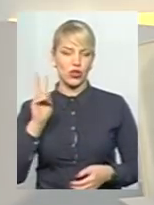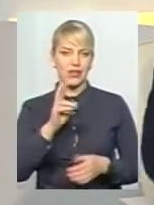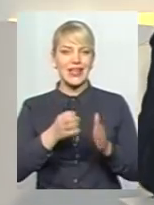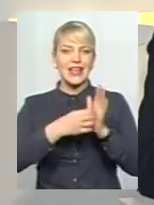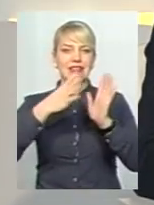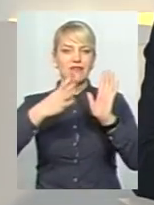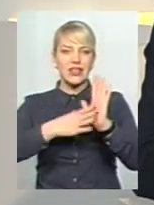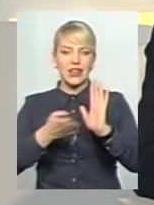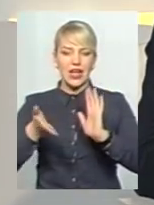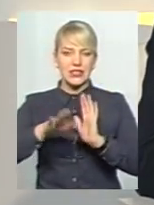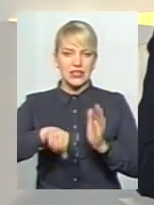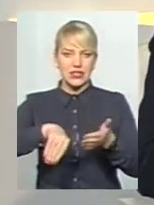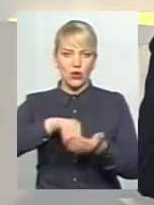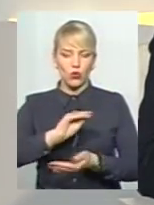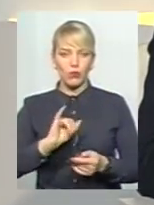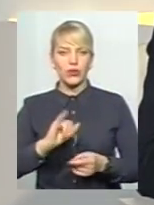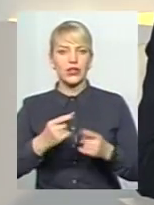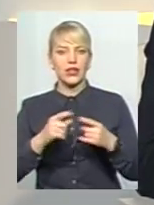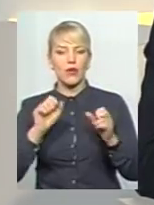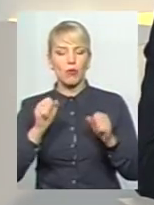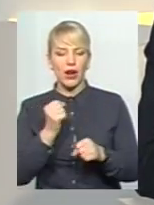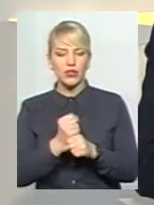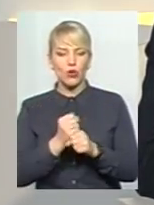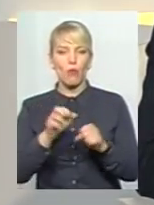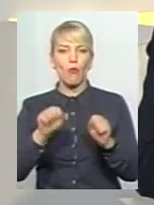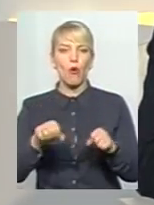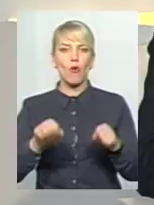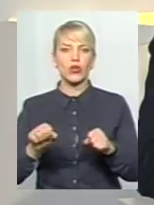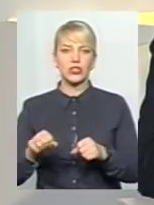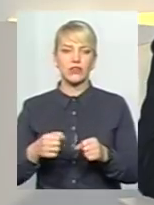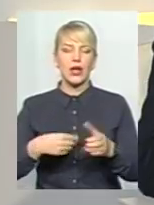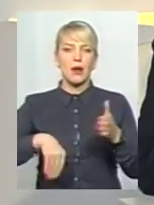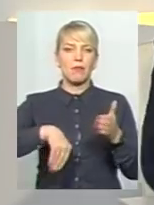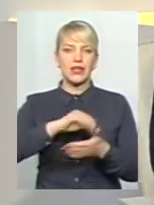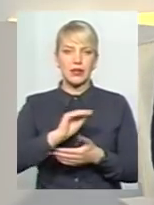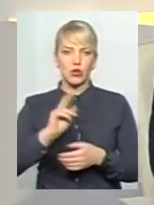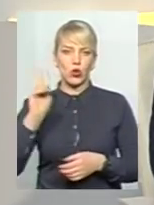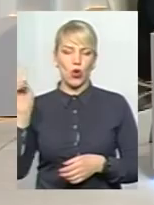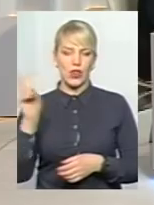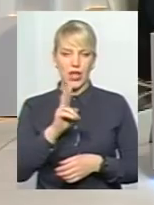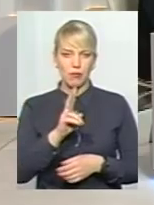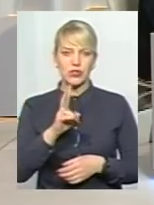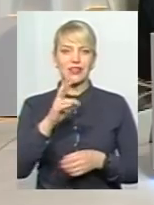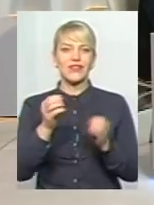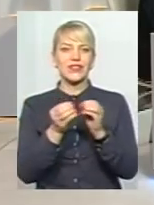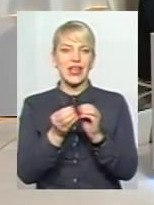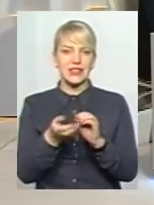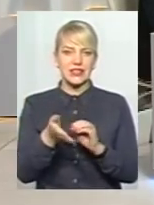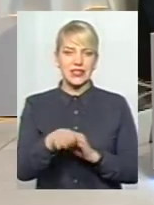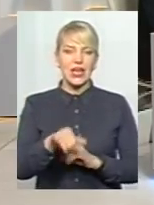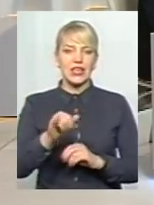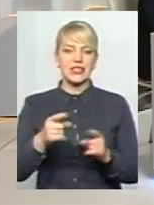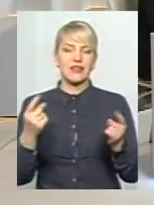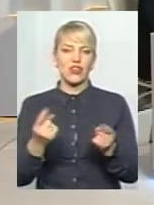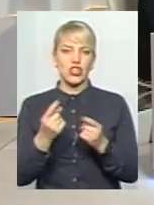тролейбусів. Зараз працюємо по можливому лізингу для придбання тролейбусів на автономному ходу, як мінімум 10. Ну, або звичайних